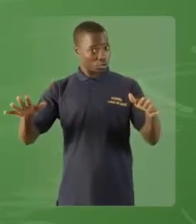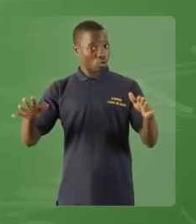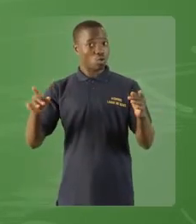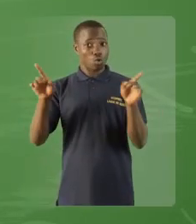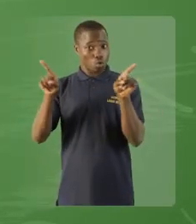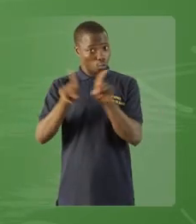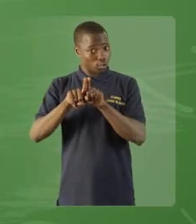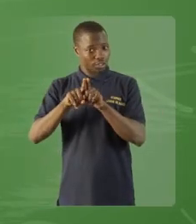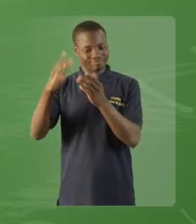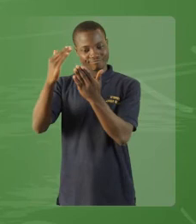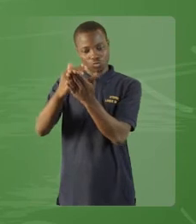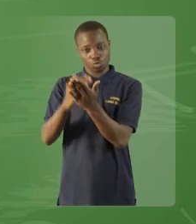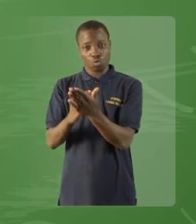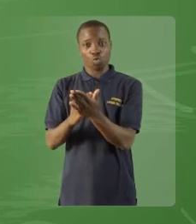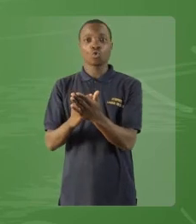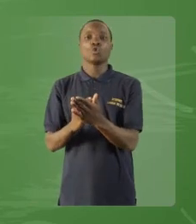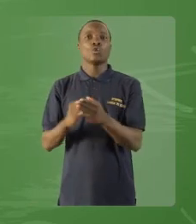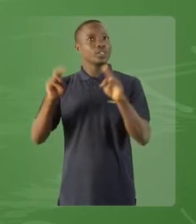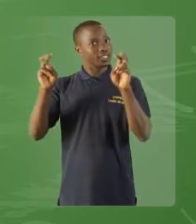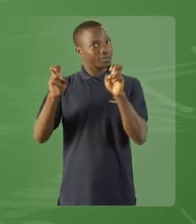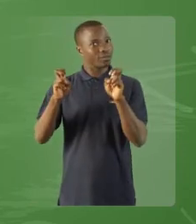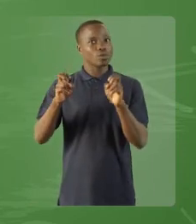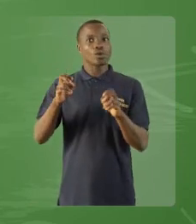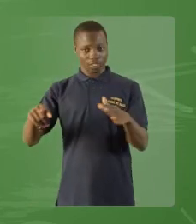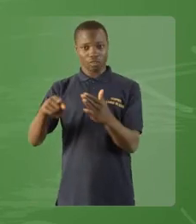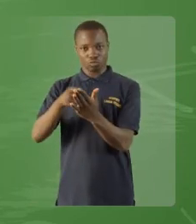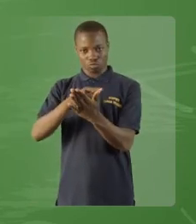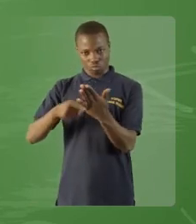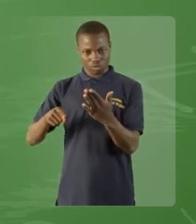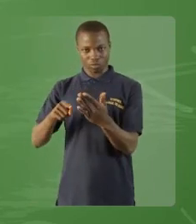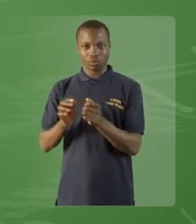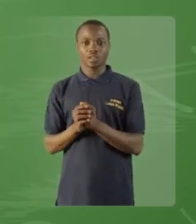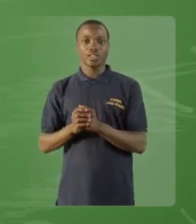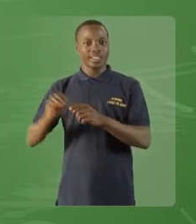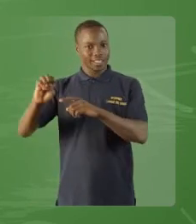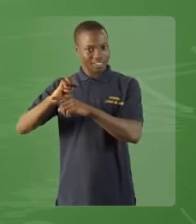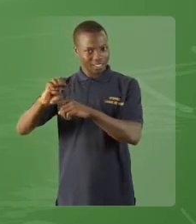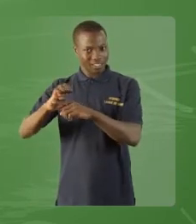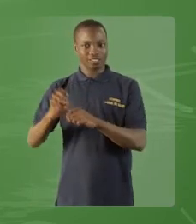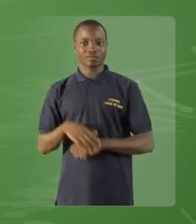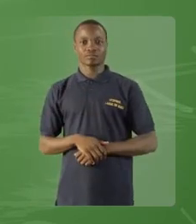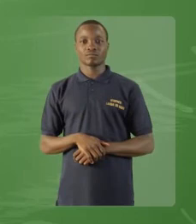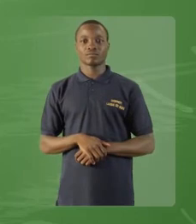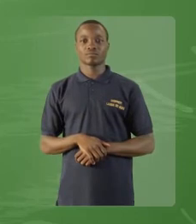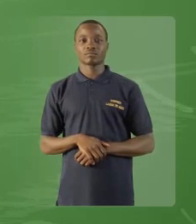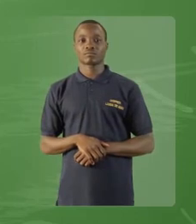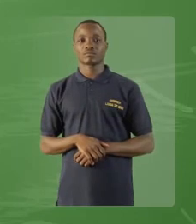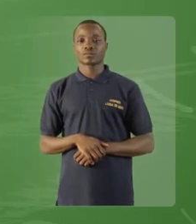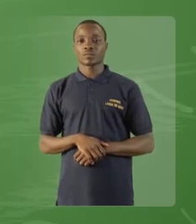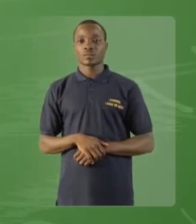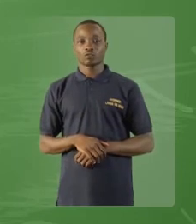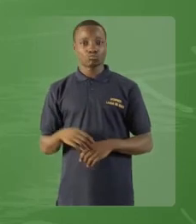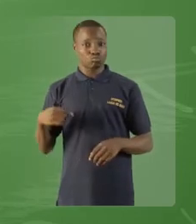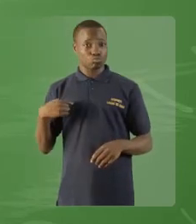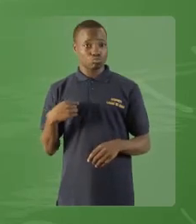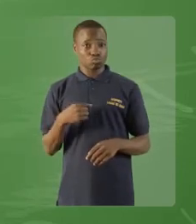exercice d'application. Nous achevons au même moment notre leçon sur la